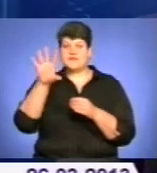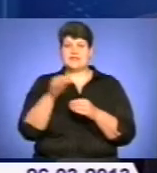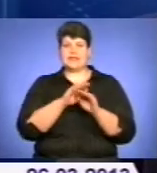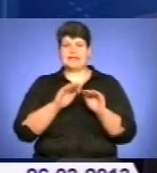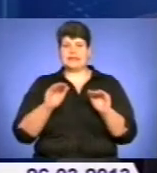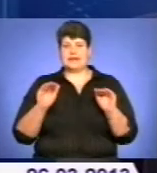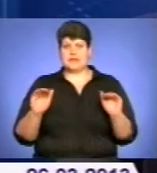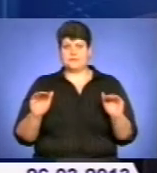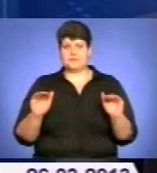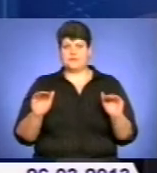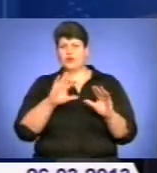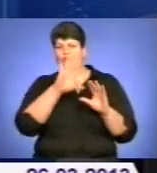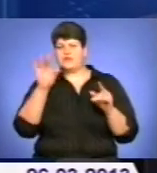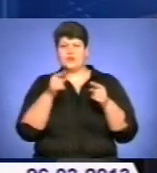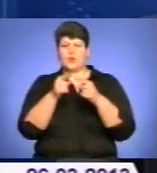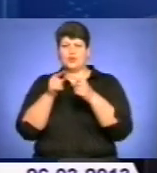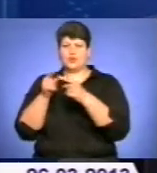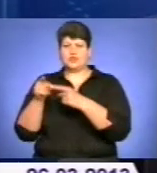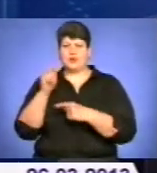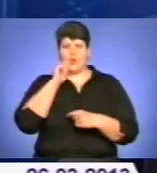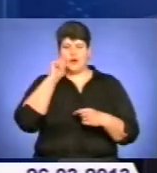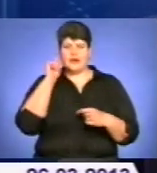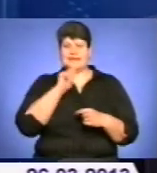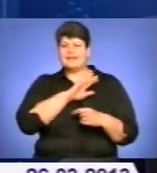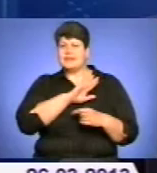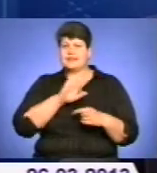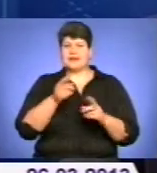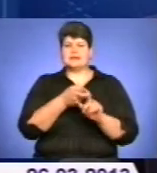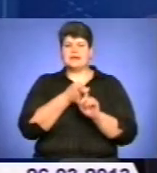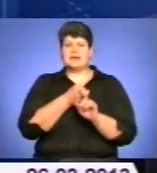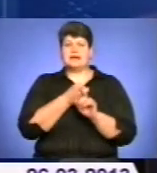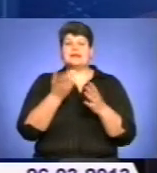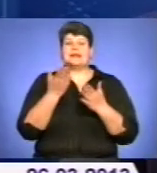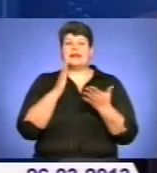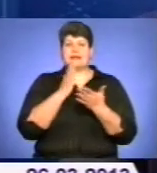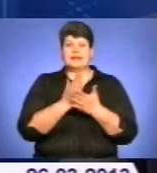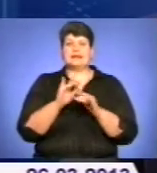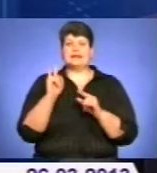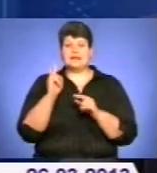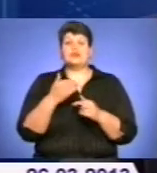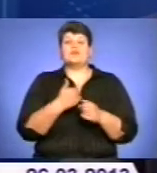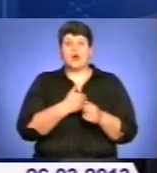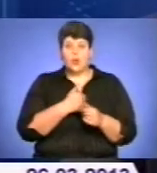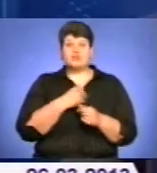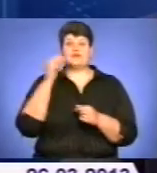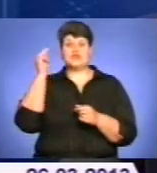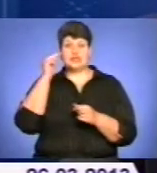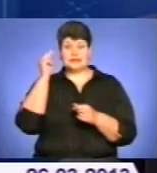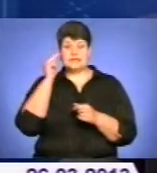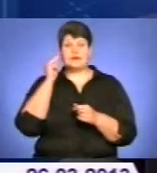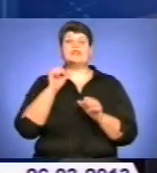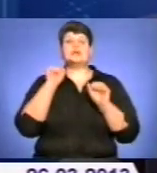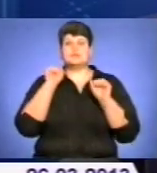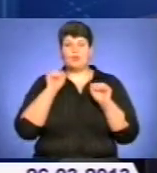у всіх куточках України. Тобто незалежно від того, де буде знаходитися дитина, якщо вона хоче вчитися, вона